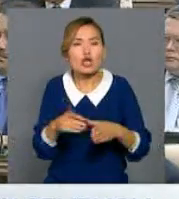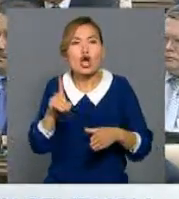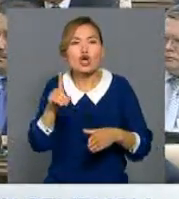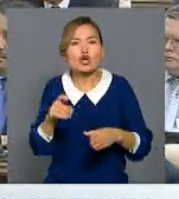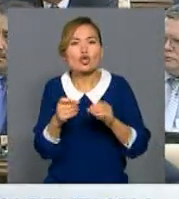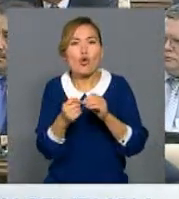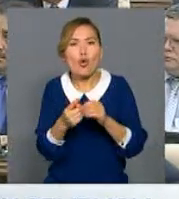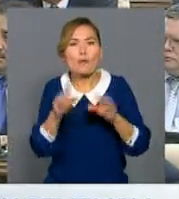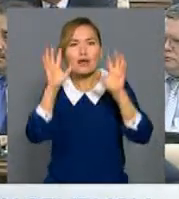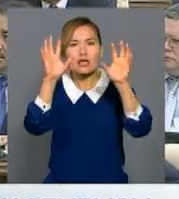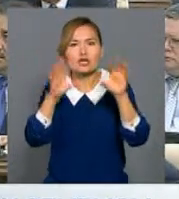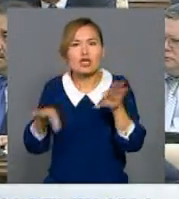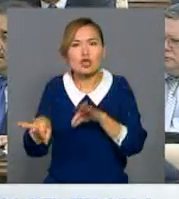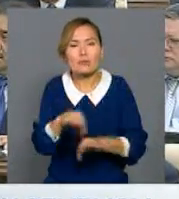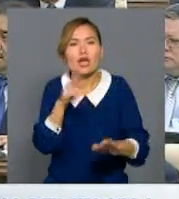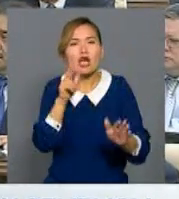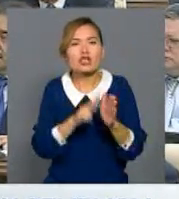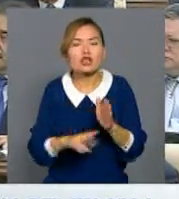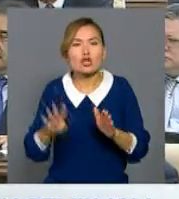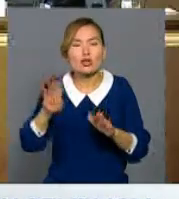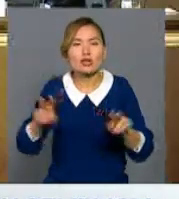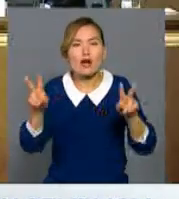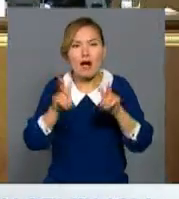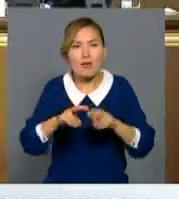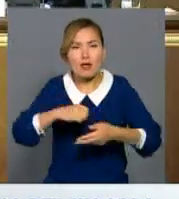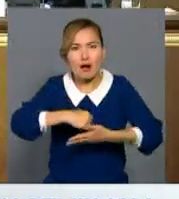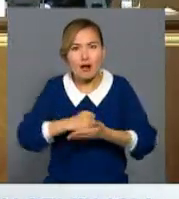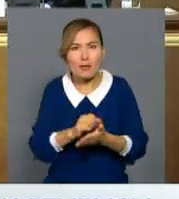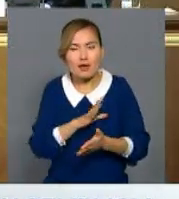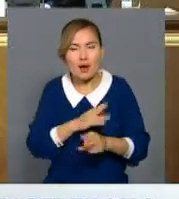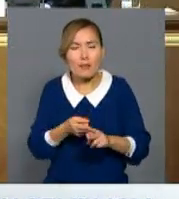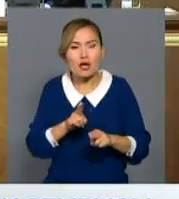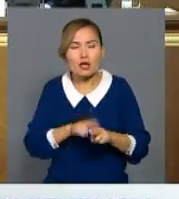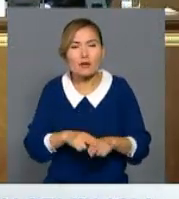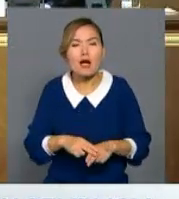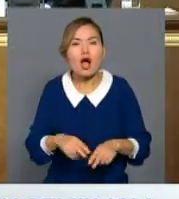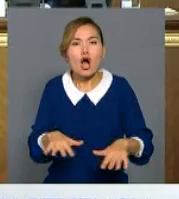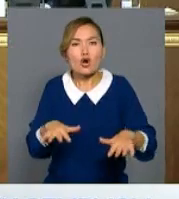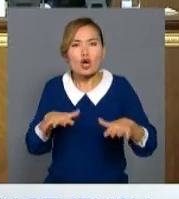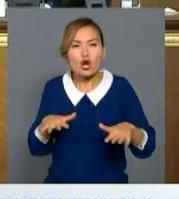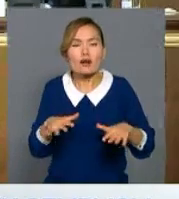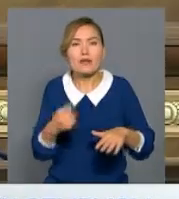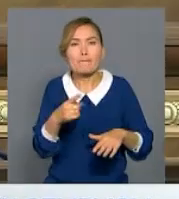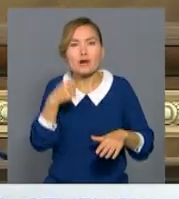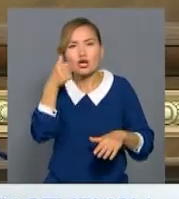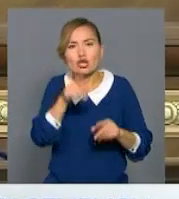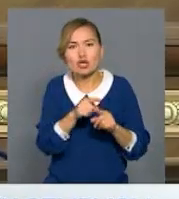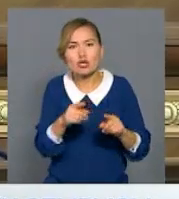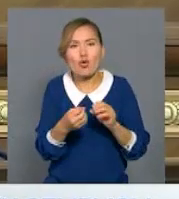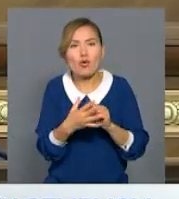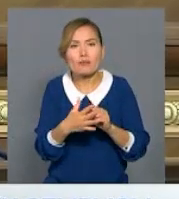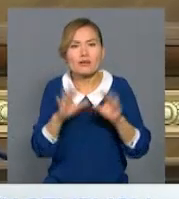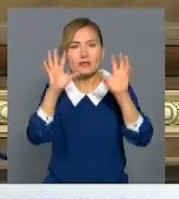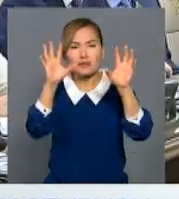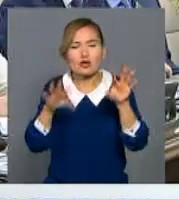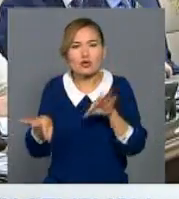зан жобасының 84-ті қаралып қабылданды. Депутаттардың бастамасы мен бір жылда 15 зан жобасы тайындалған.